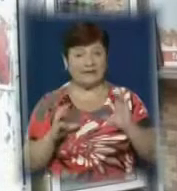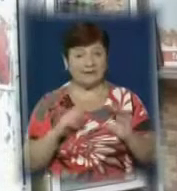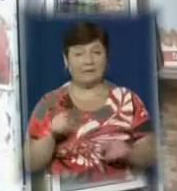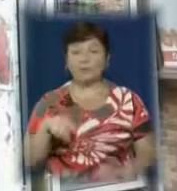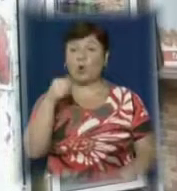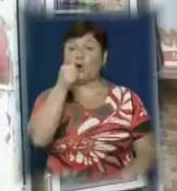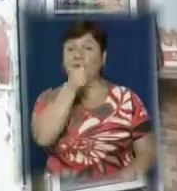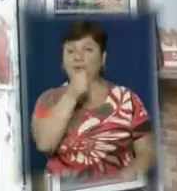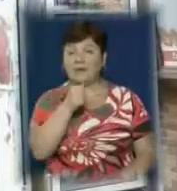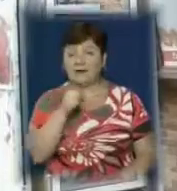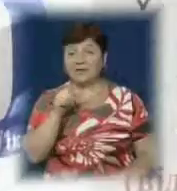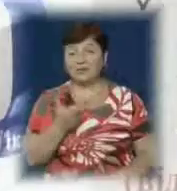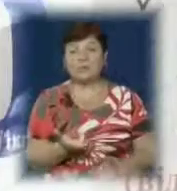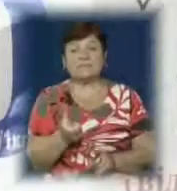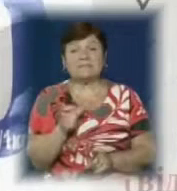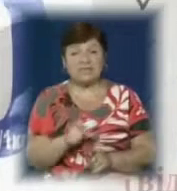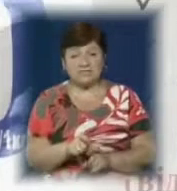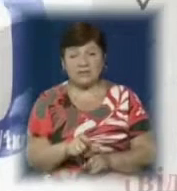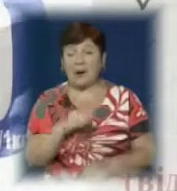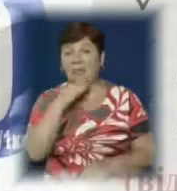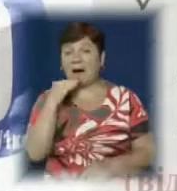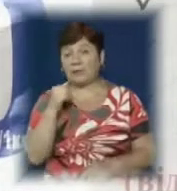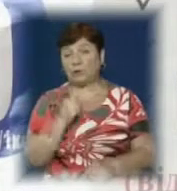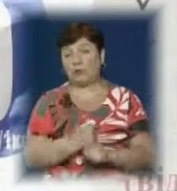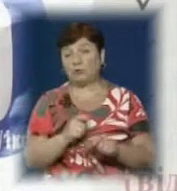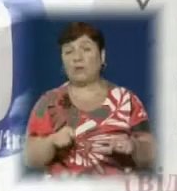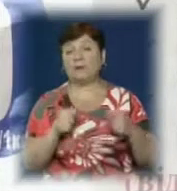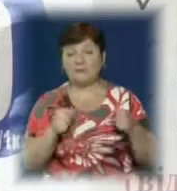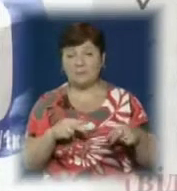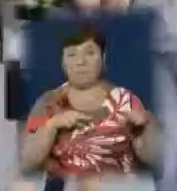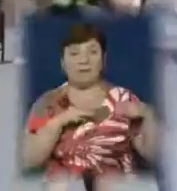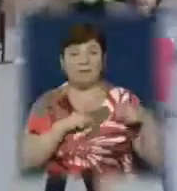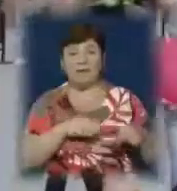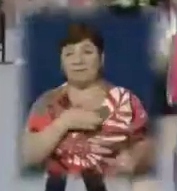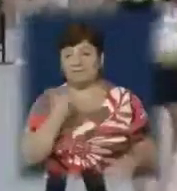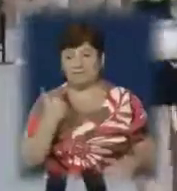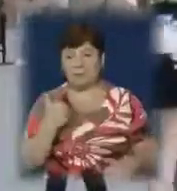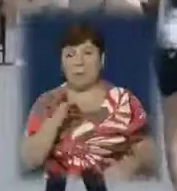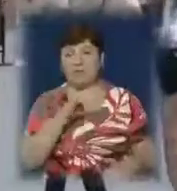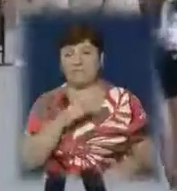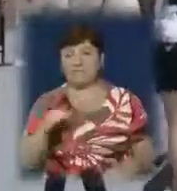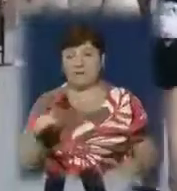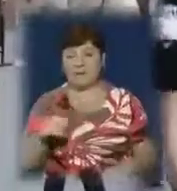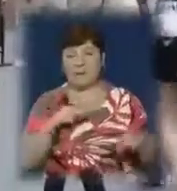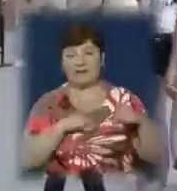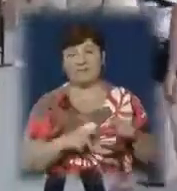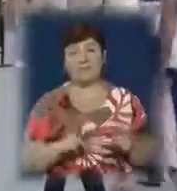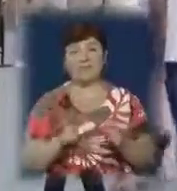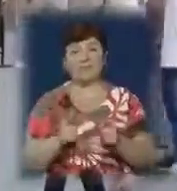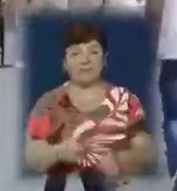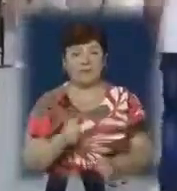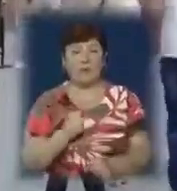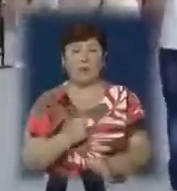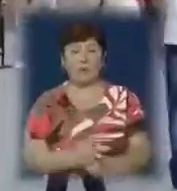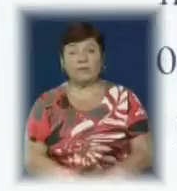Цьогоріч мають наміт цю цифру збільшити. Проте багато роботодавців та працівників нехтують офіційним працевлаштуванням, адже робота